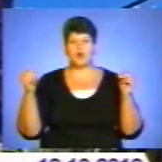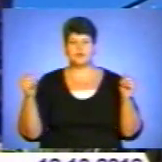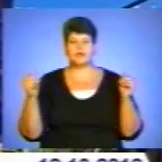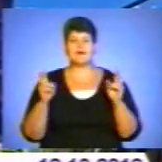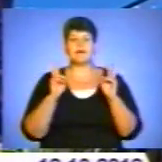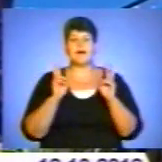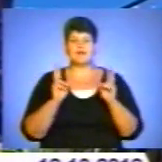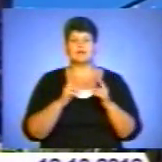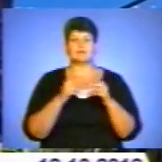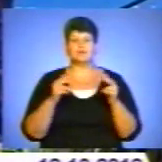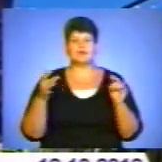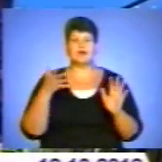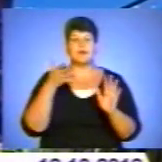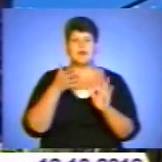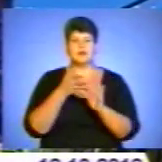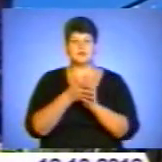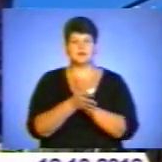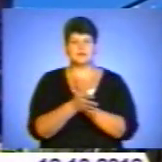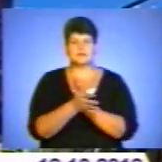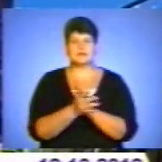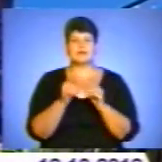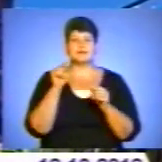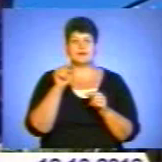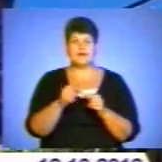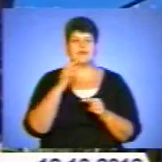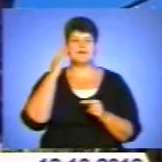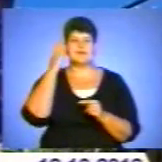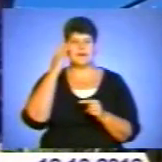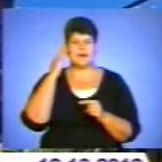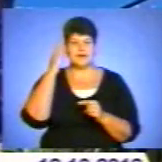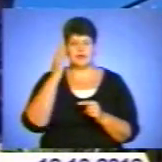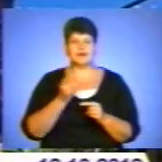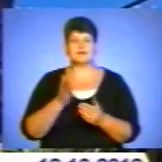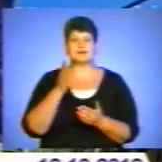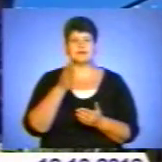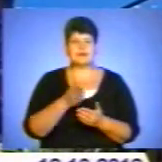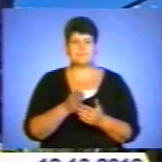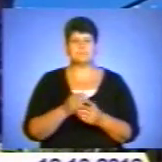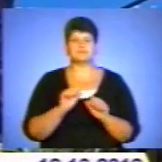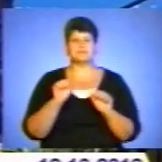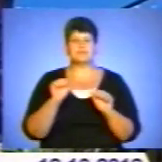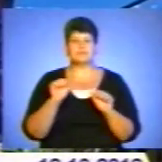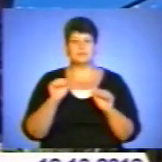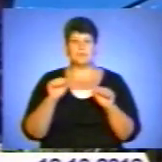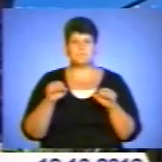Дніпропетровщині реалізуються те идеи, ті мери, які